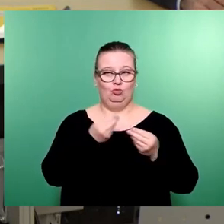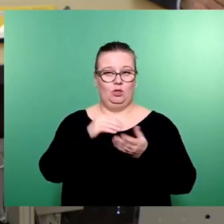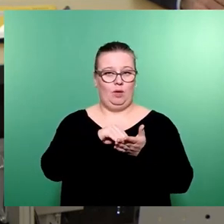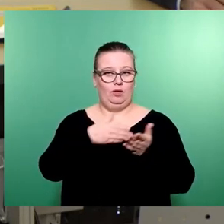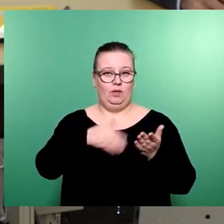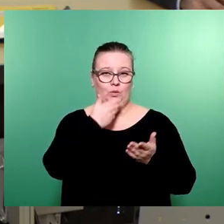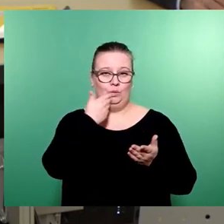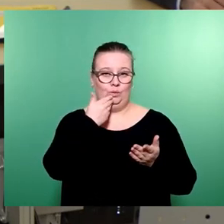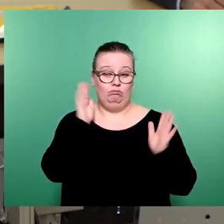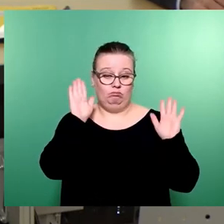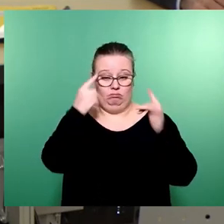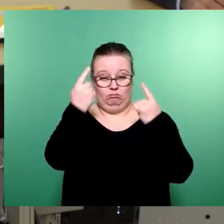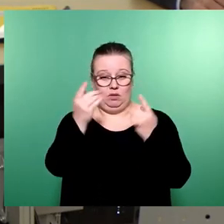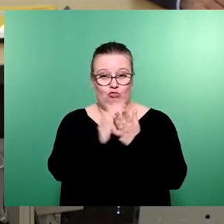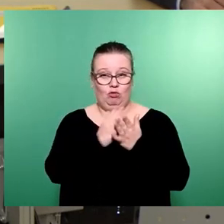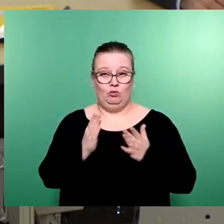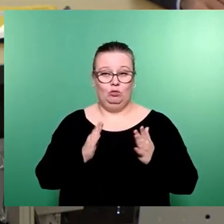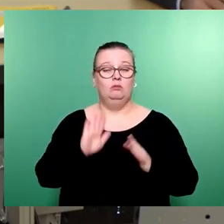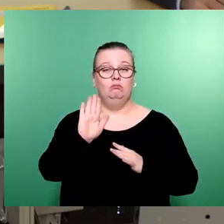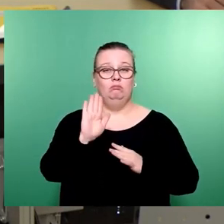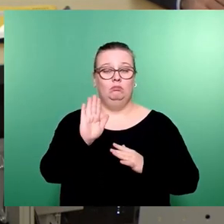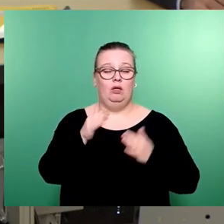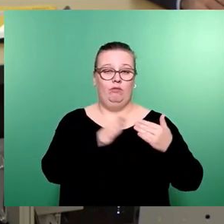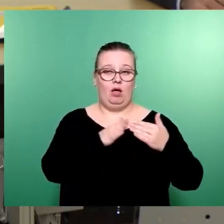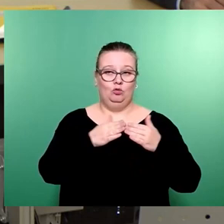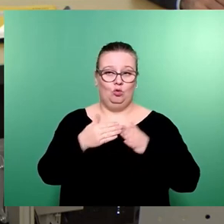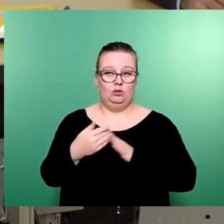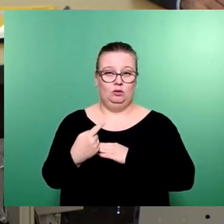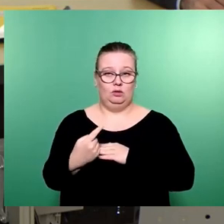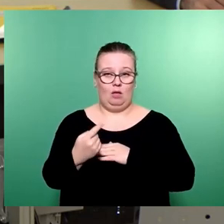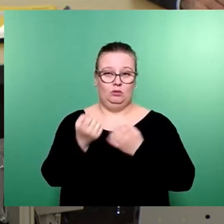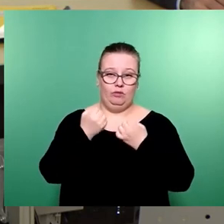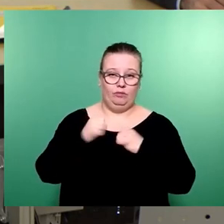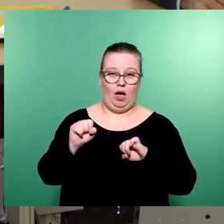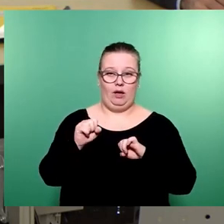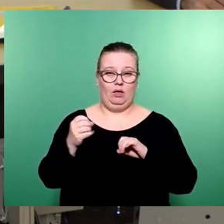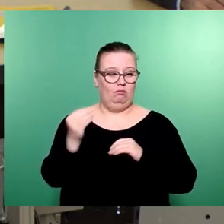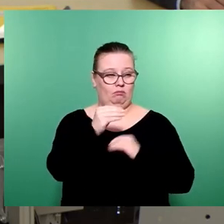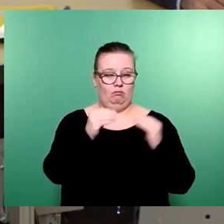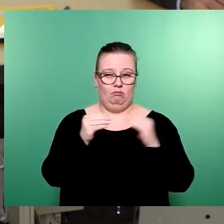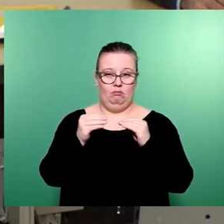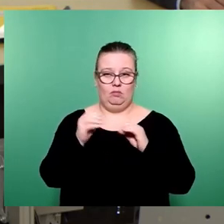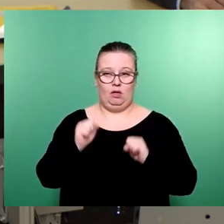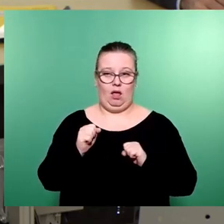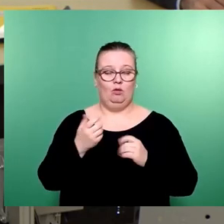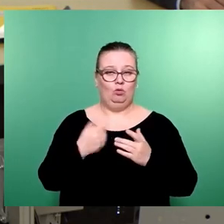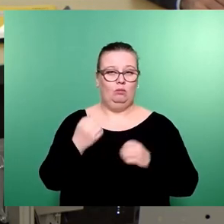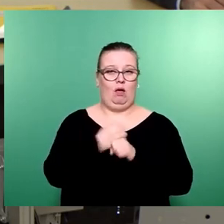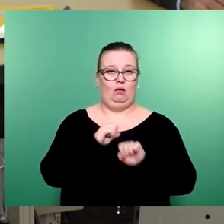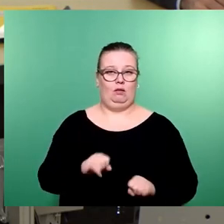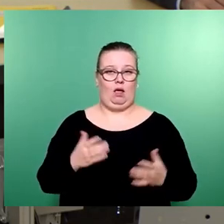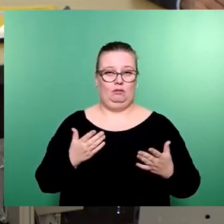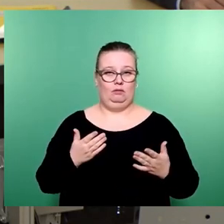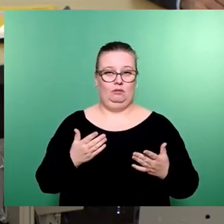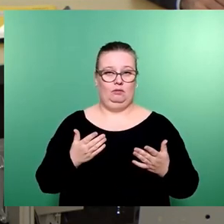gewesen ist. Ihre Fraktion hat, wie alle anderen Fraktionen, es frei, auf andere zuzugehen und es zu machen. Das